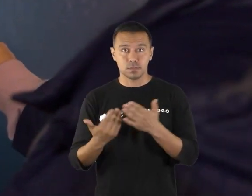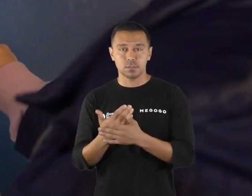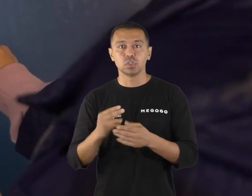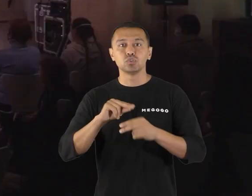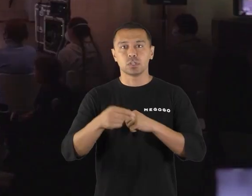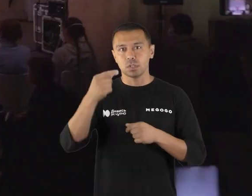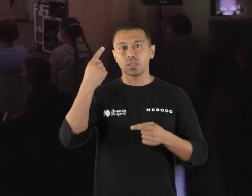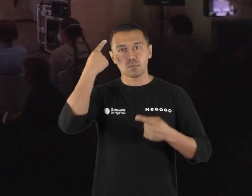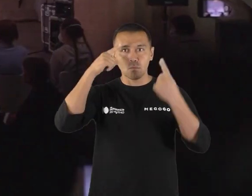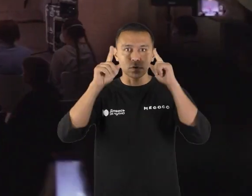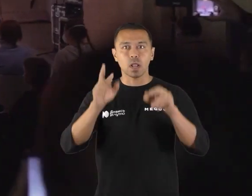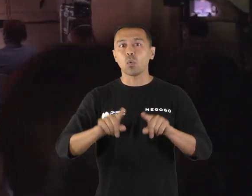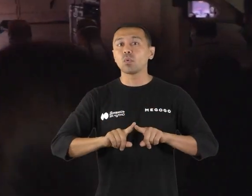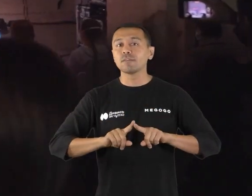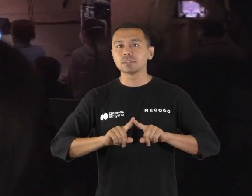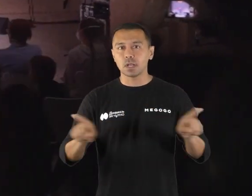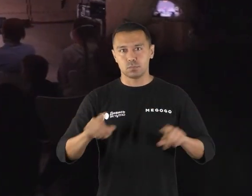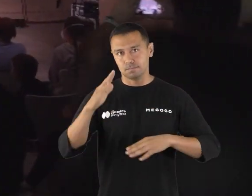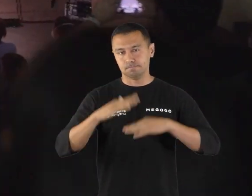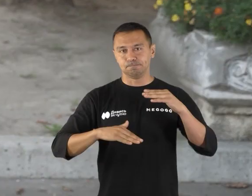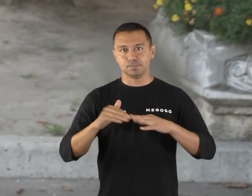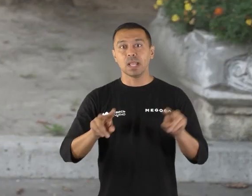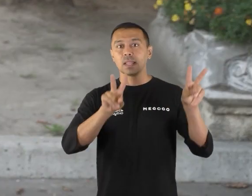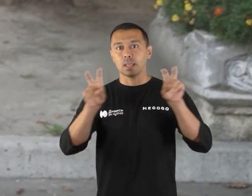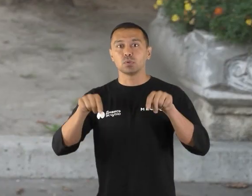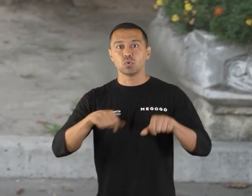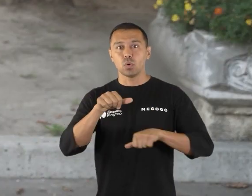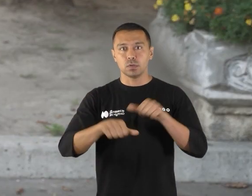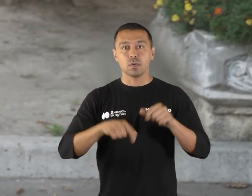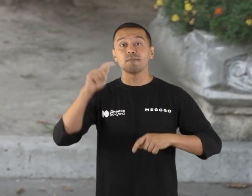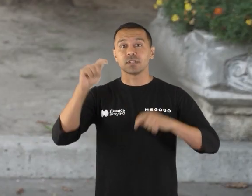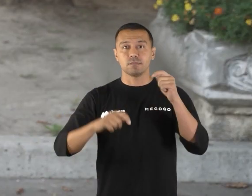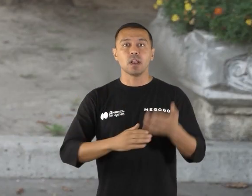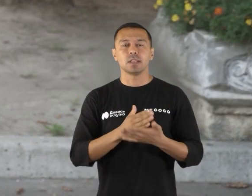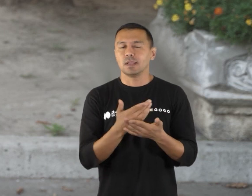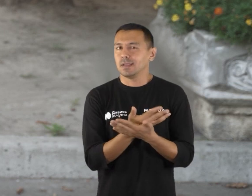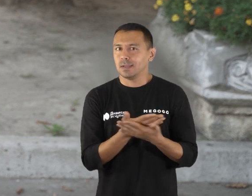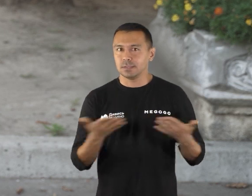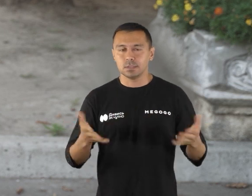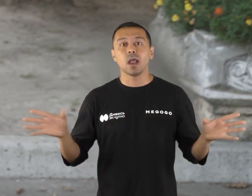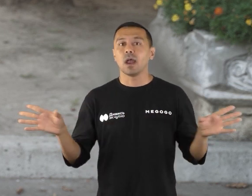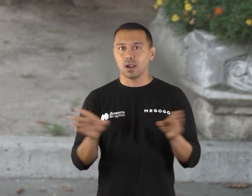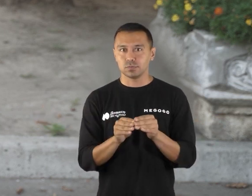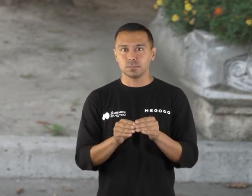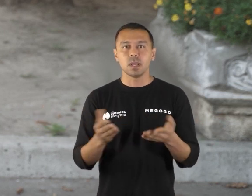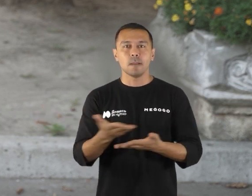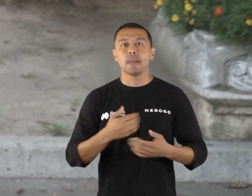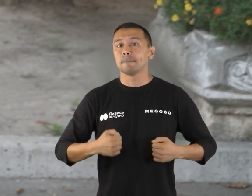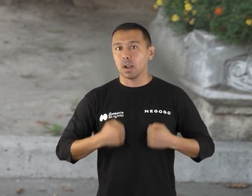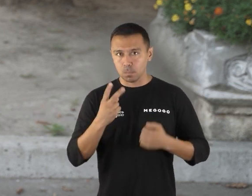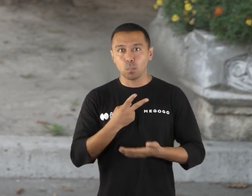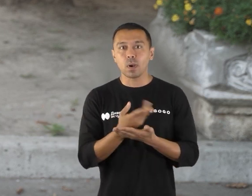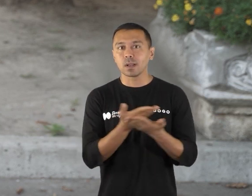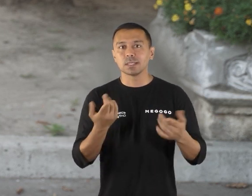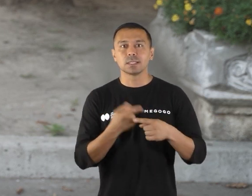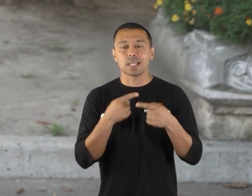через творчість як універсальну практику. Темою цьогорічного фестивалю є «Різні разом» і ми прагнемо